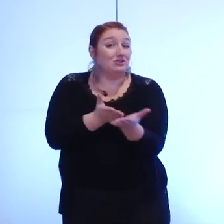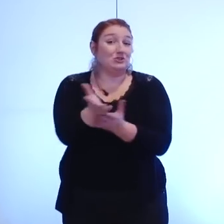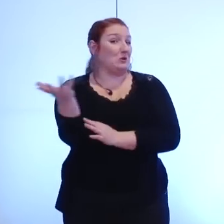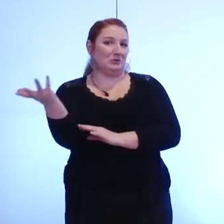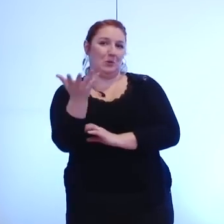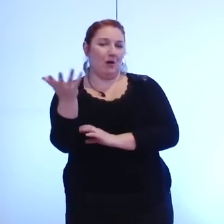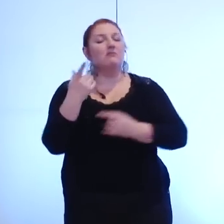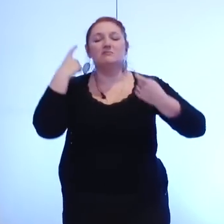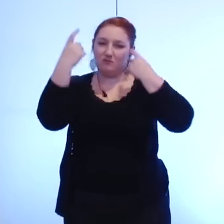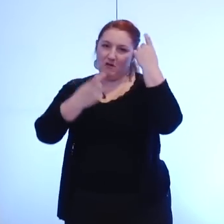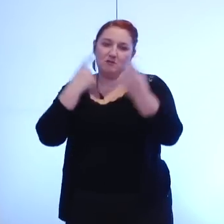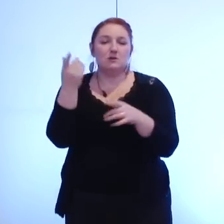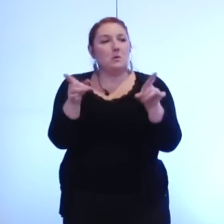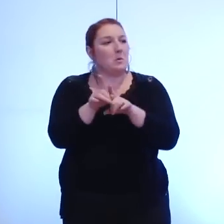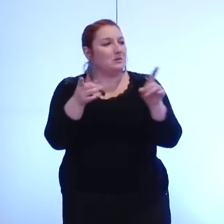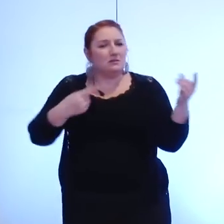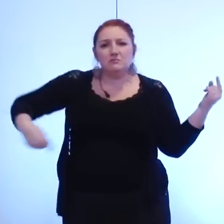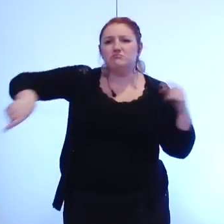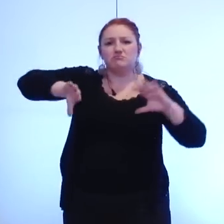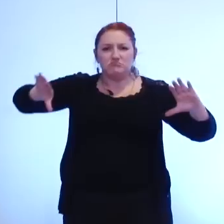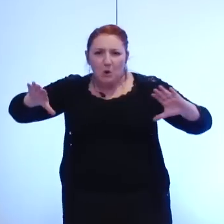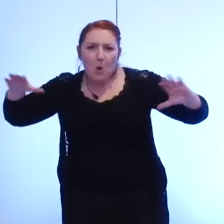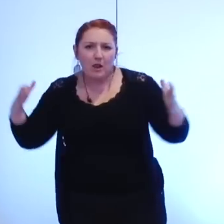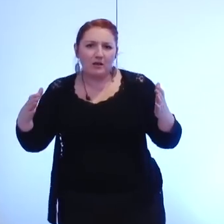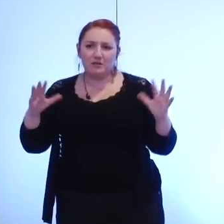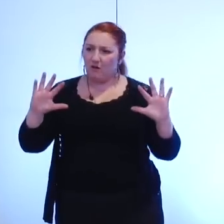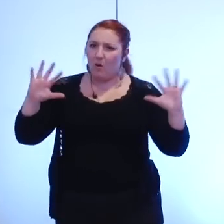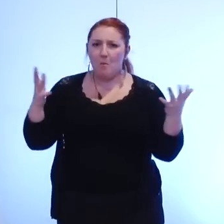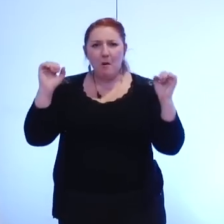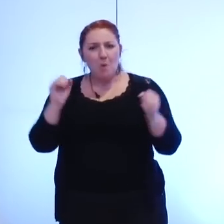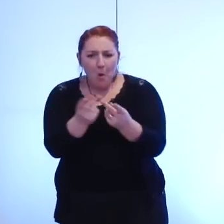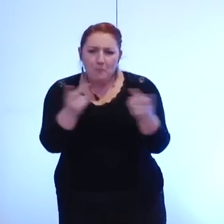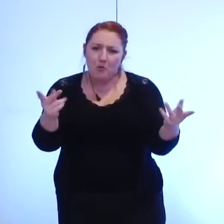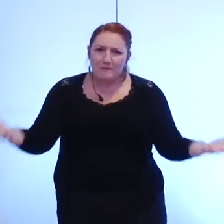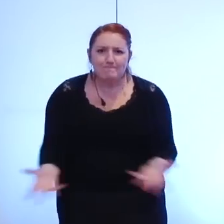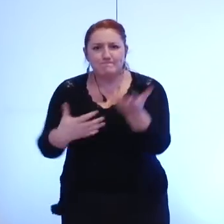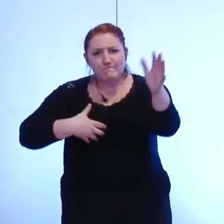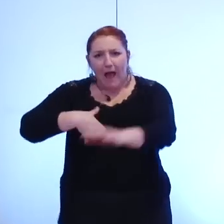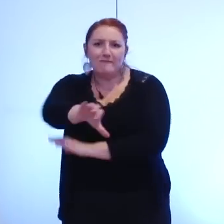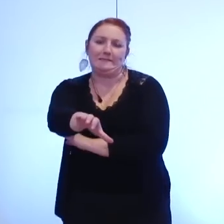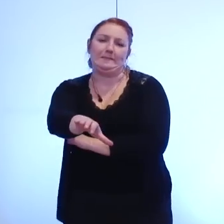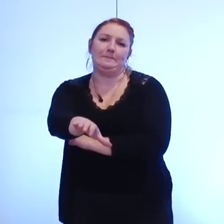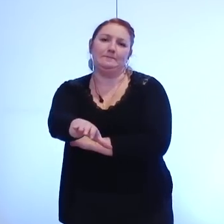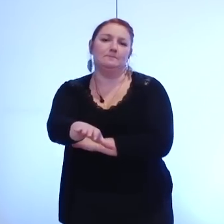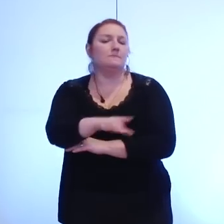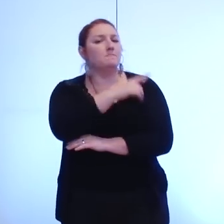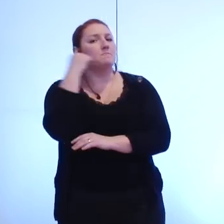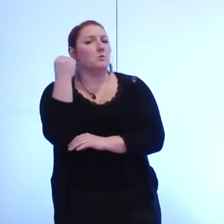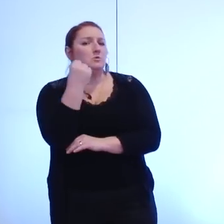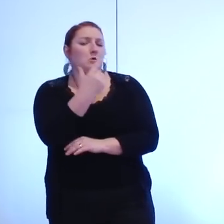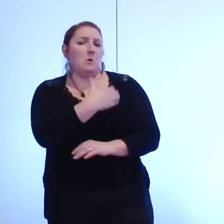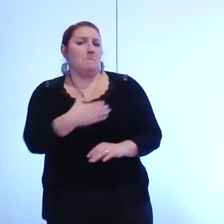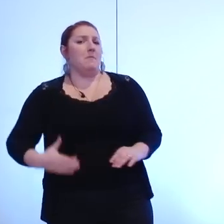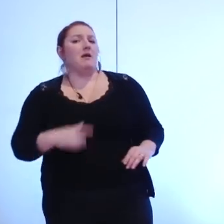la capacité collective d'investissement public monsieur le maire je ne reviendrai pas sur les propos que vous avez